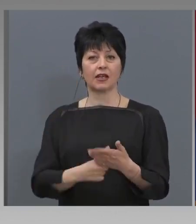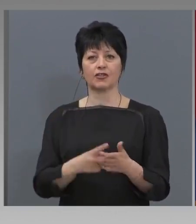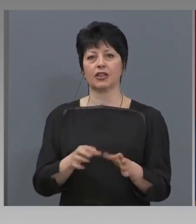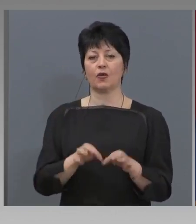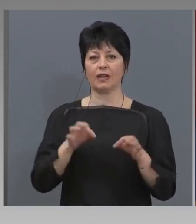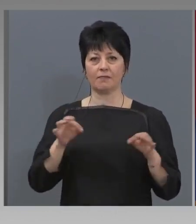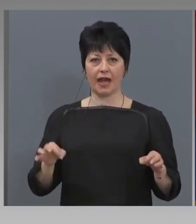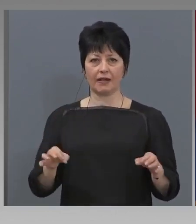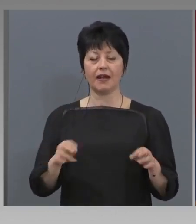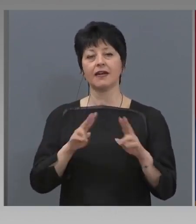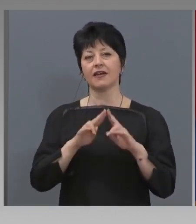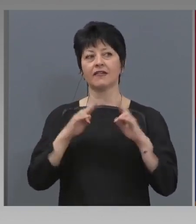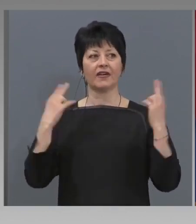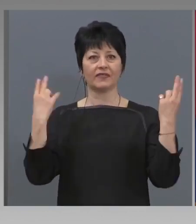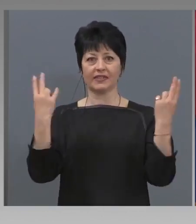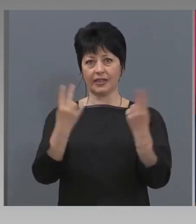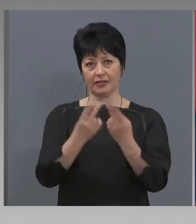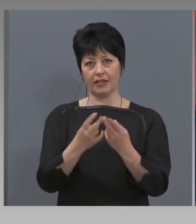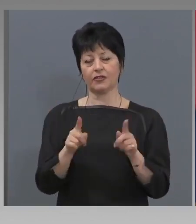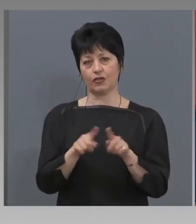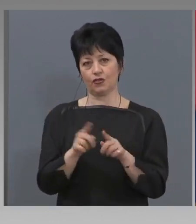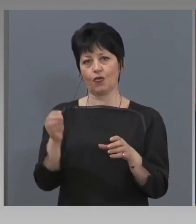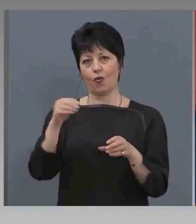В цял свят го въведоха. Мисля, че